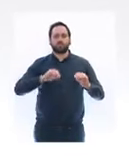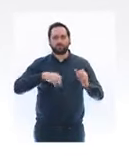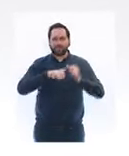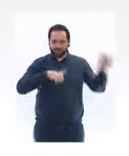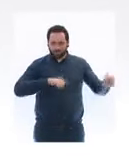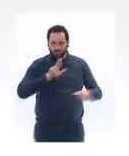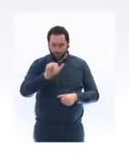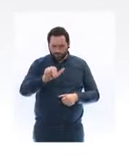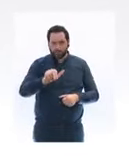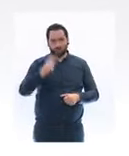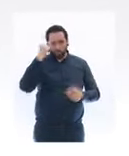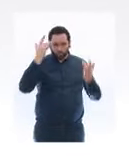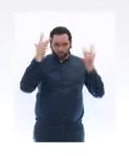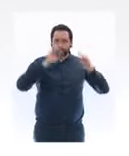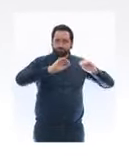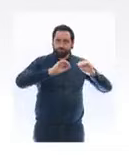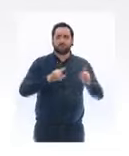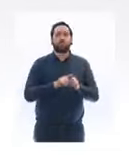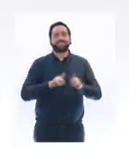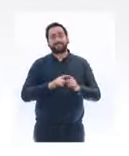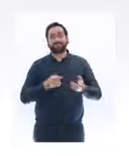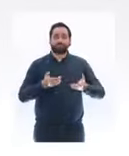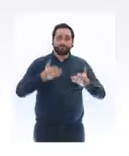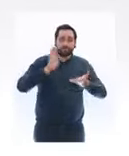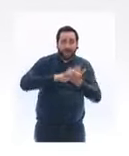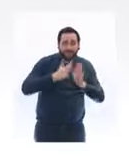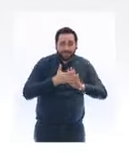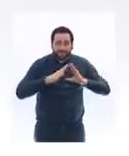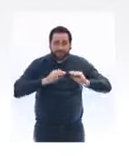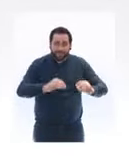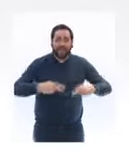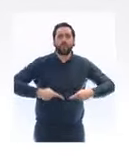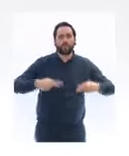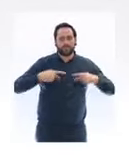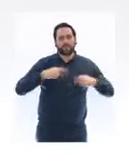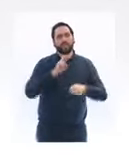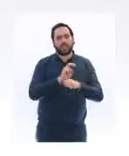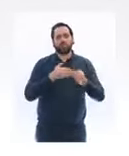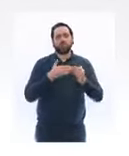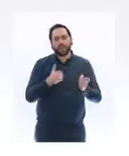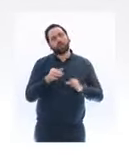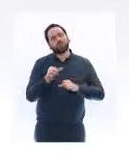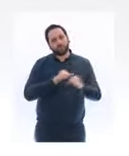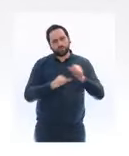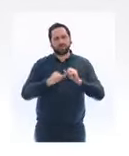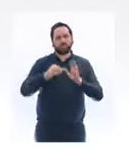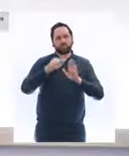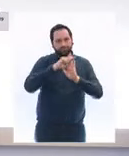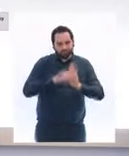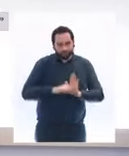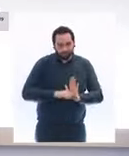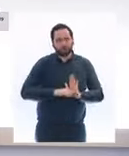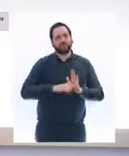modalités de maintien des travaux pratiques et des ateliers dans le strict respect des conditions sanitaires doivent encore être précisées.